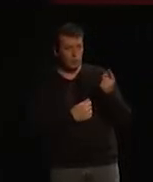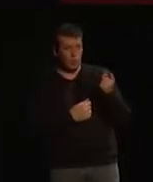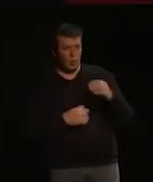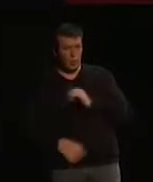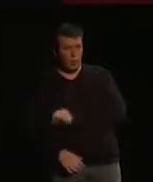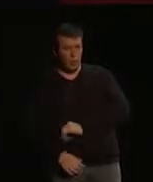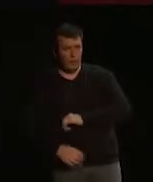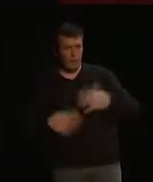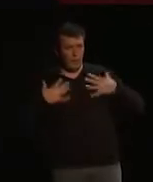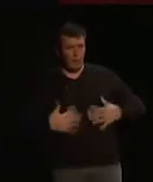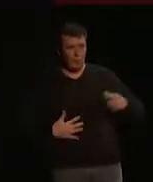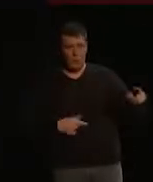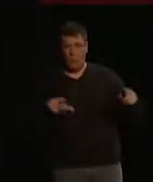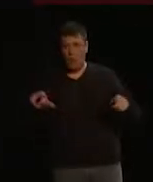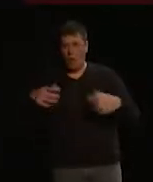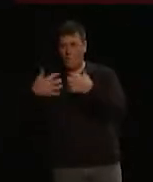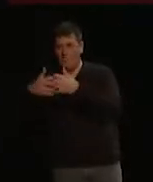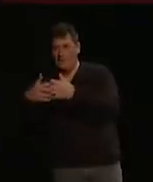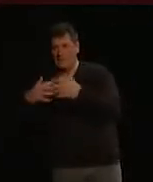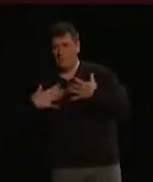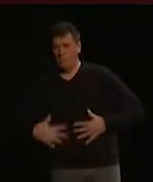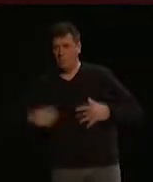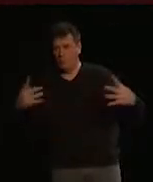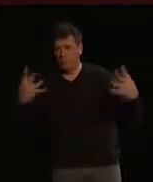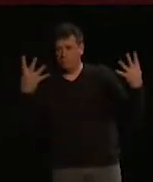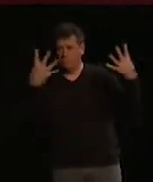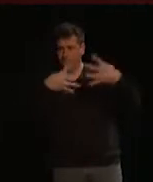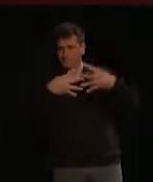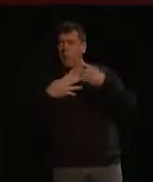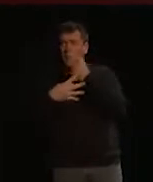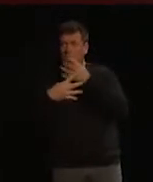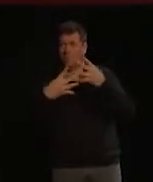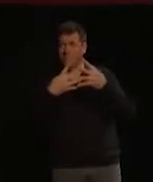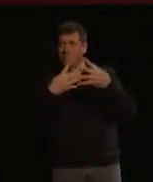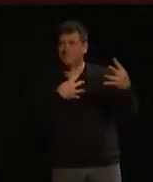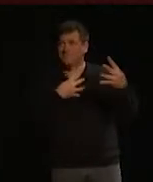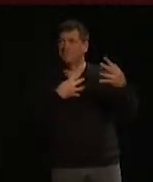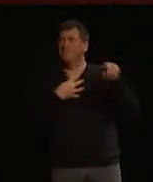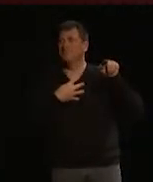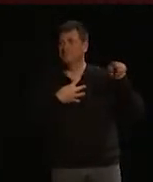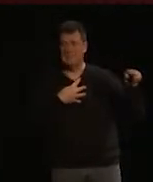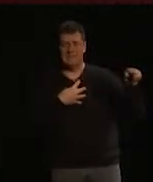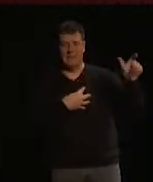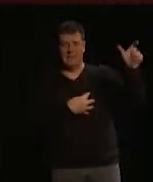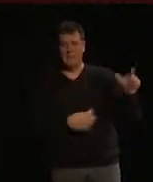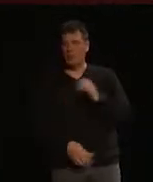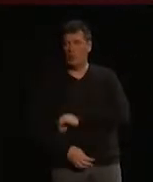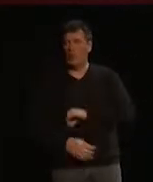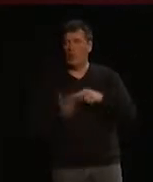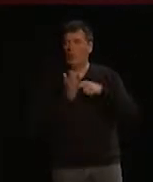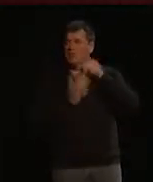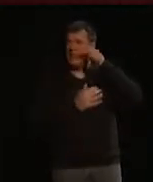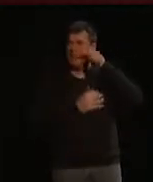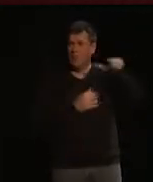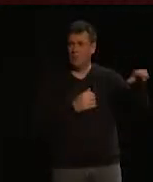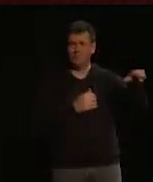comportement des machines et les attentes des opérateurs. Des situations où les opérateurs doivent faire un effort supplémentaire pour s